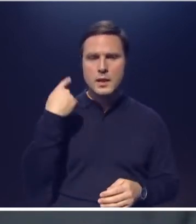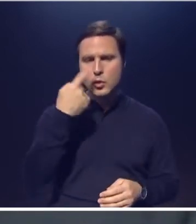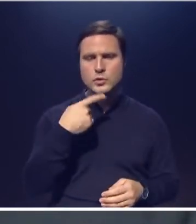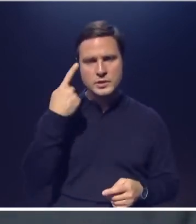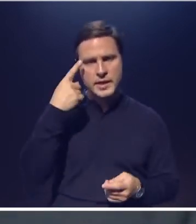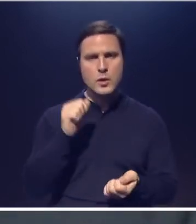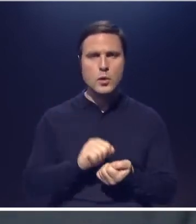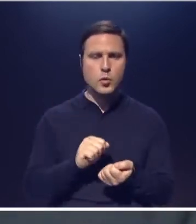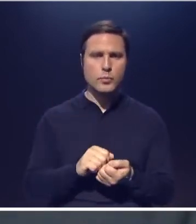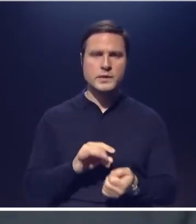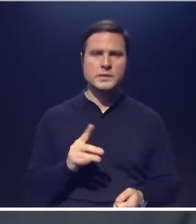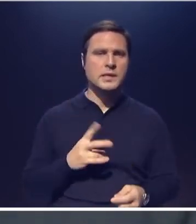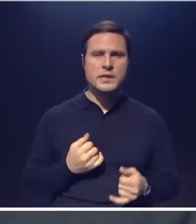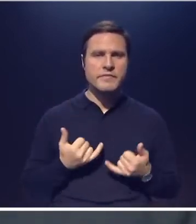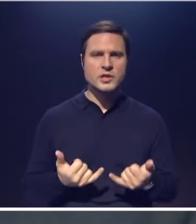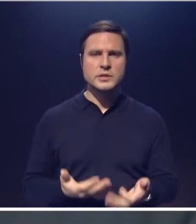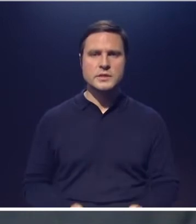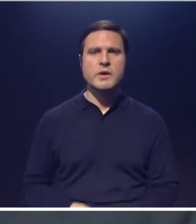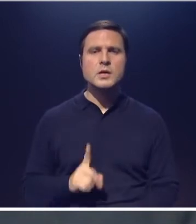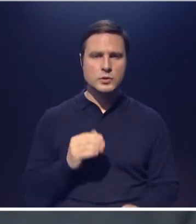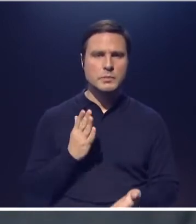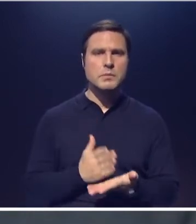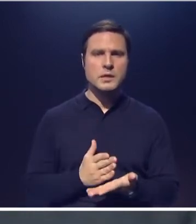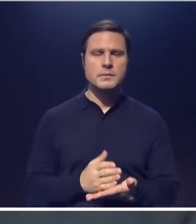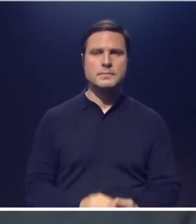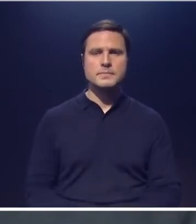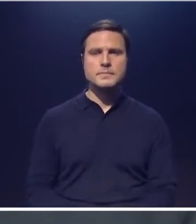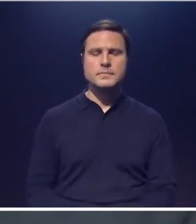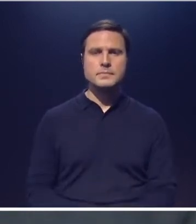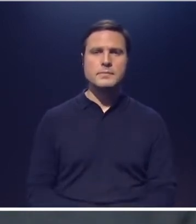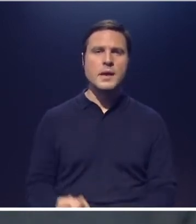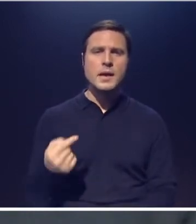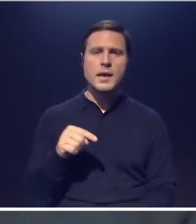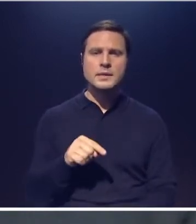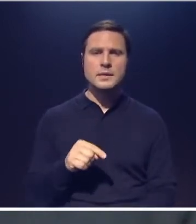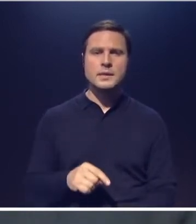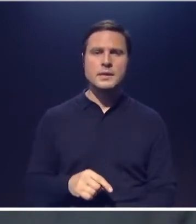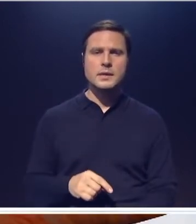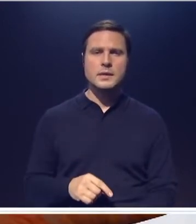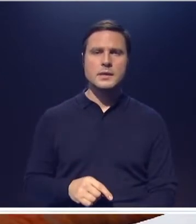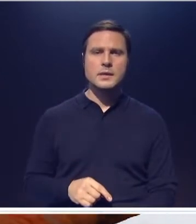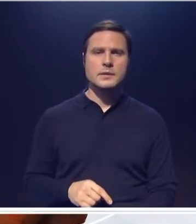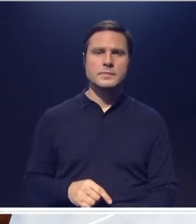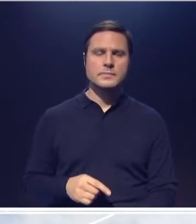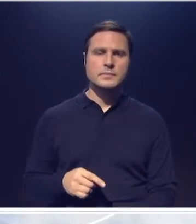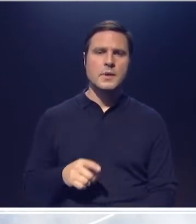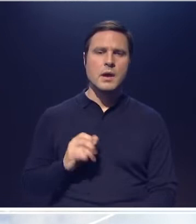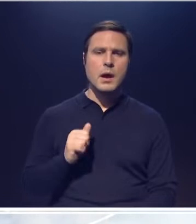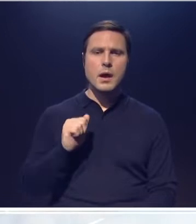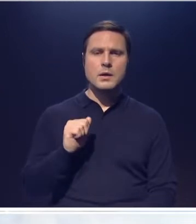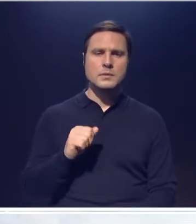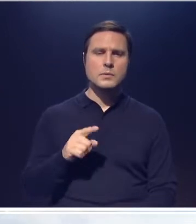глупости и невежества, что, конечно, имеет место. А это результат, ну, по сути дела, оккультной пропаганды.